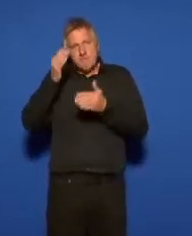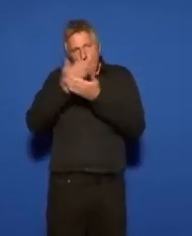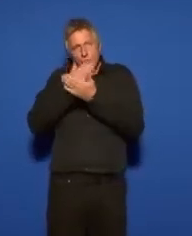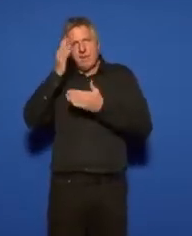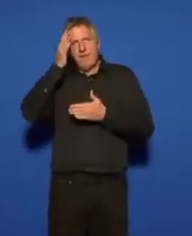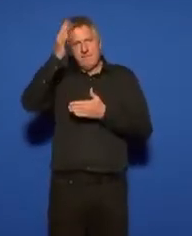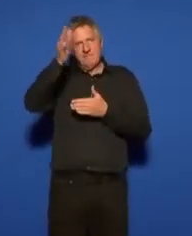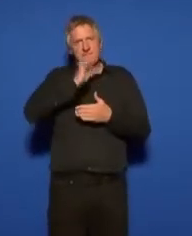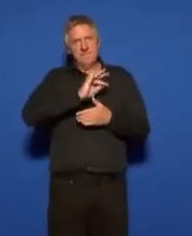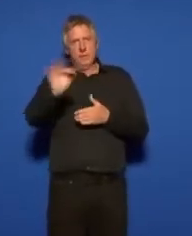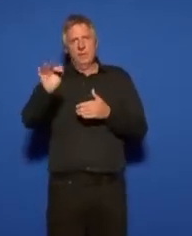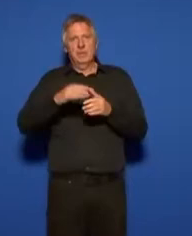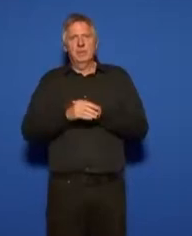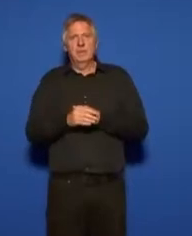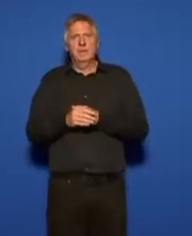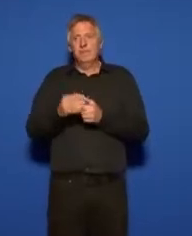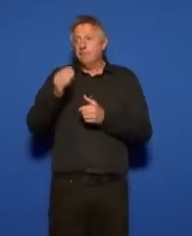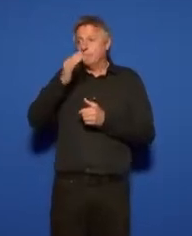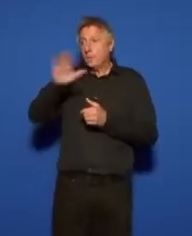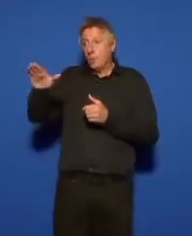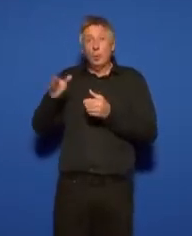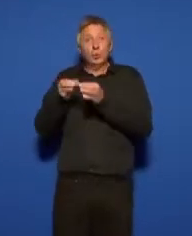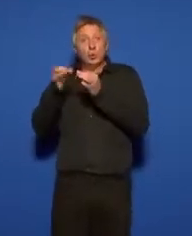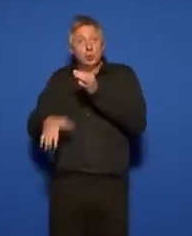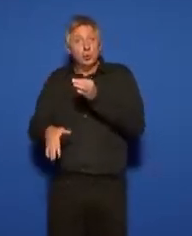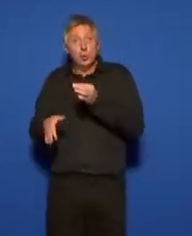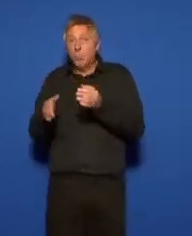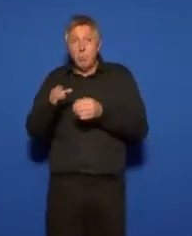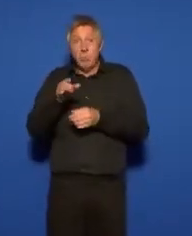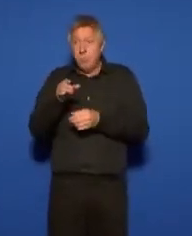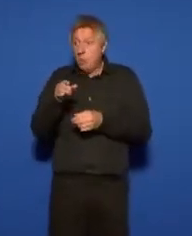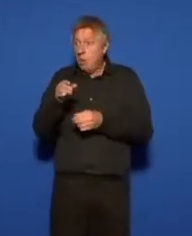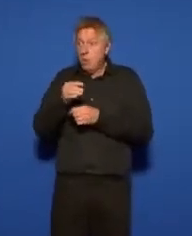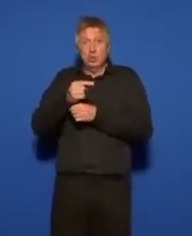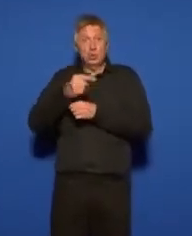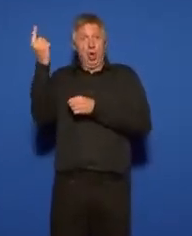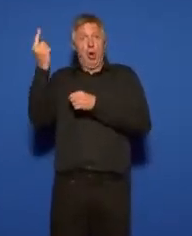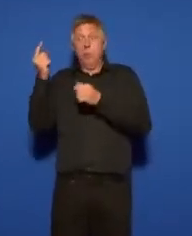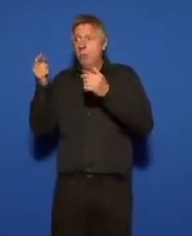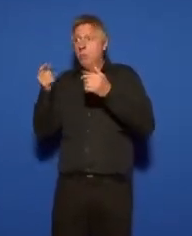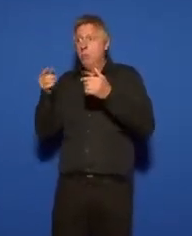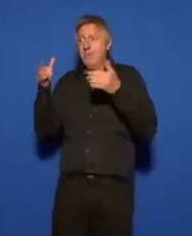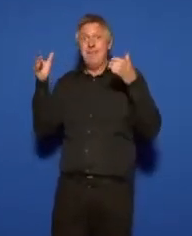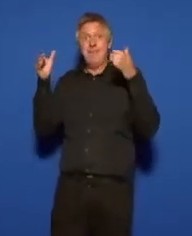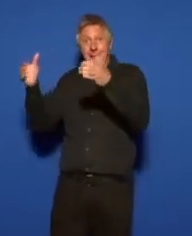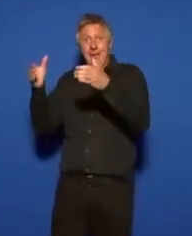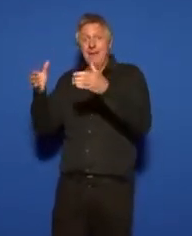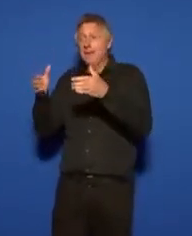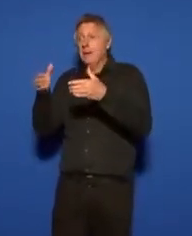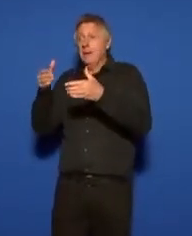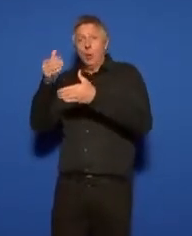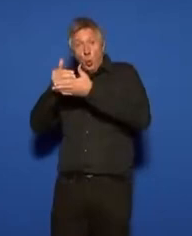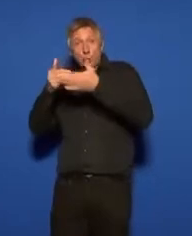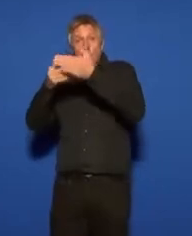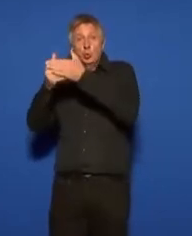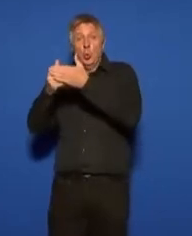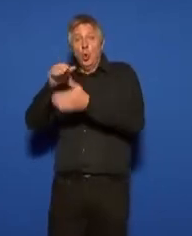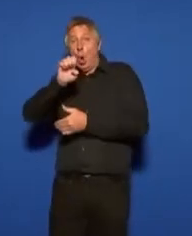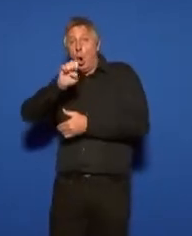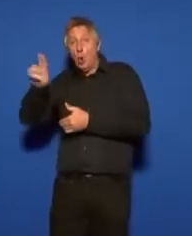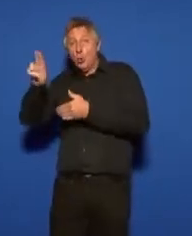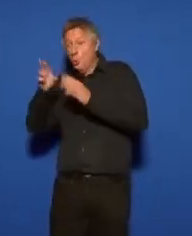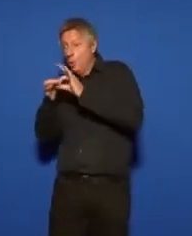nous n'avons pas d'autre arme que la construction d'une union européenne solide,